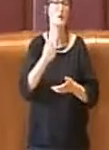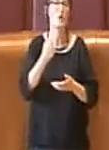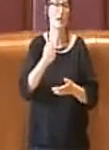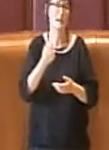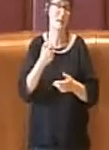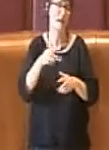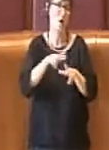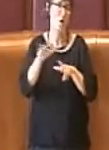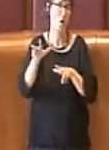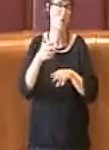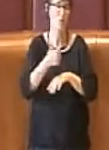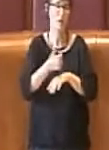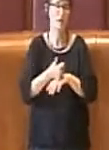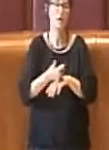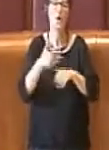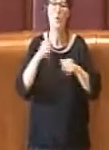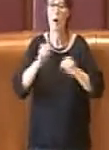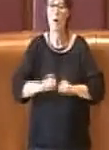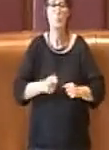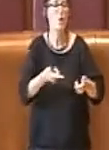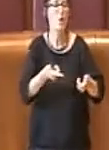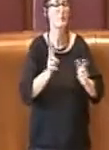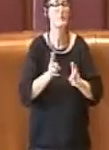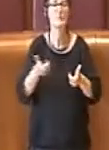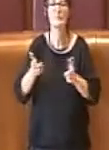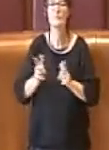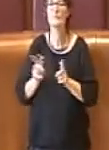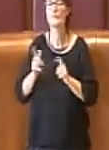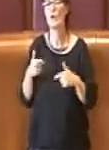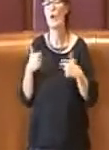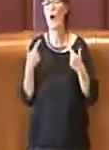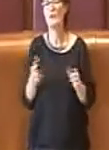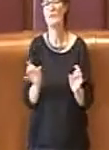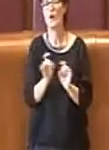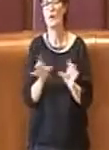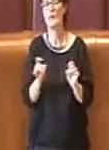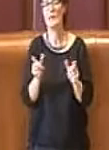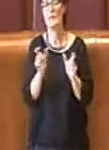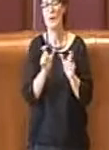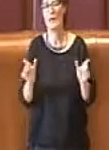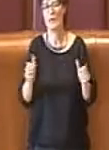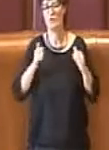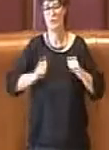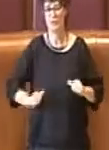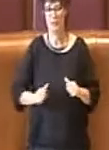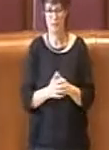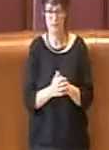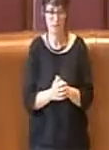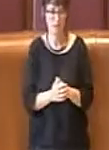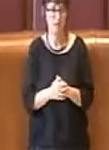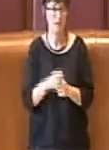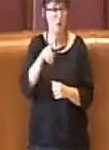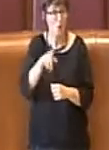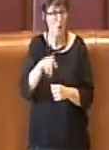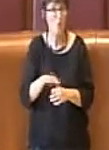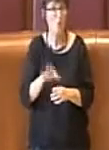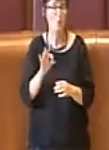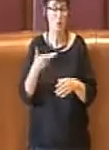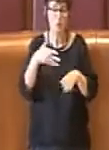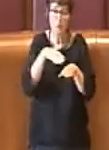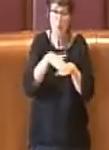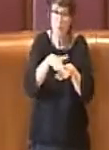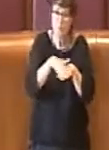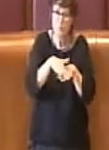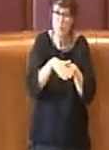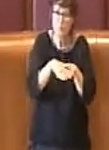libere da parte dei cittadini. Anche sull'impiego e sui dipartimenti che sono titolati per